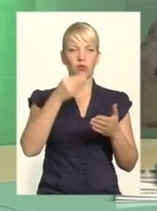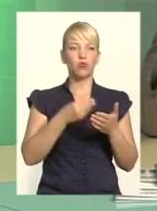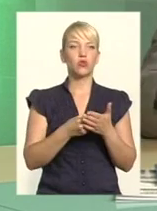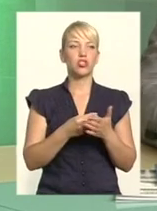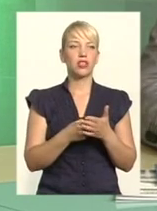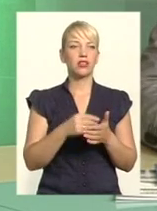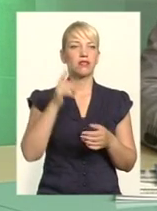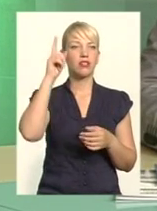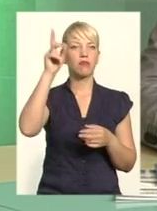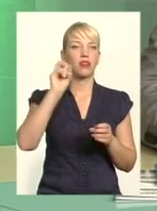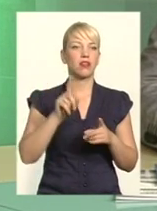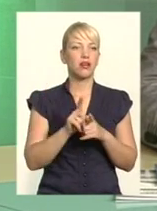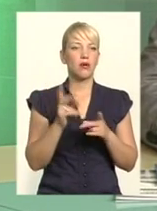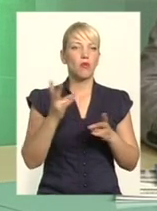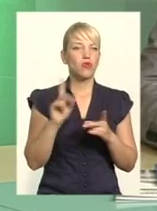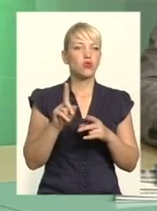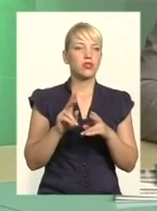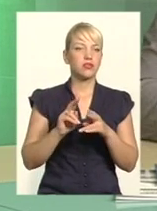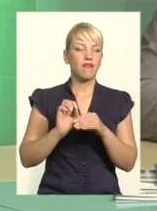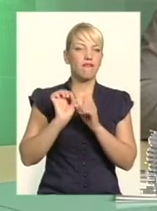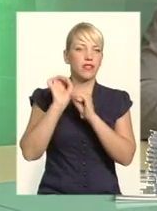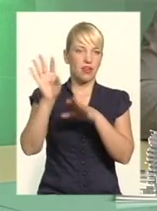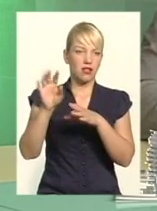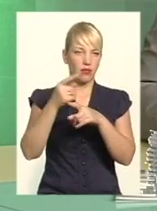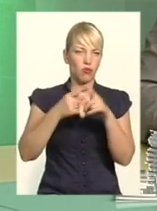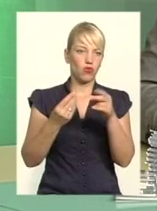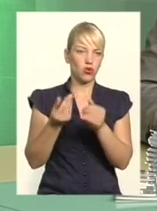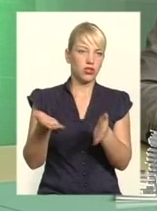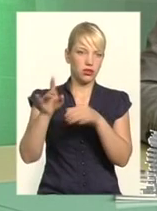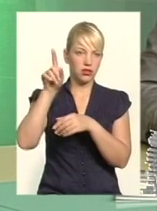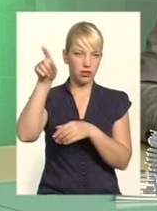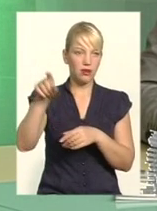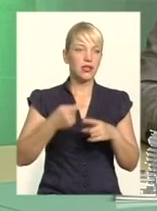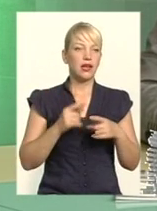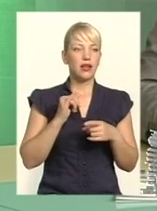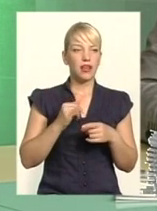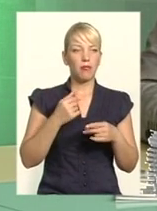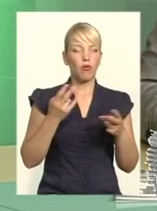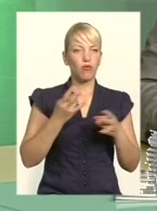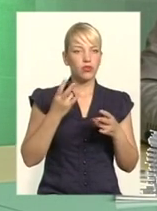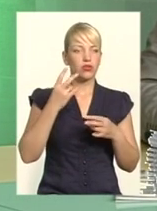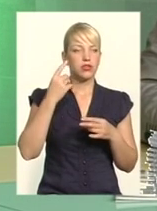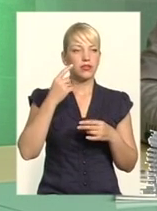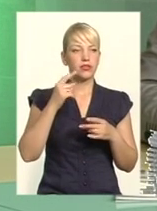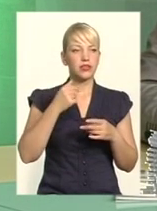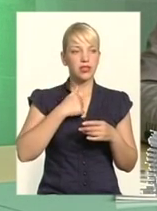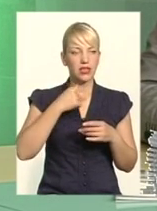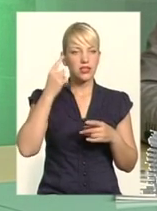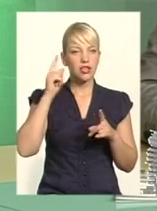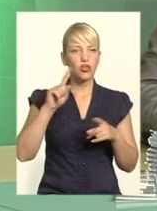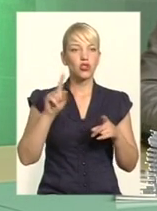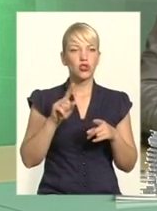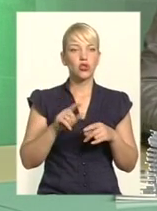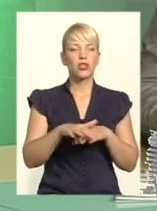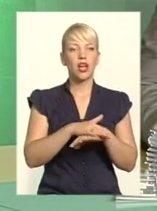там щось має осісти. Це перше. Друге, я впевнений просто, що нормальні народні депутати, таких в парламенті достатньо багато, є